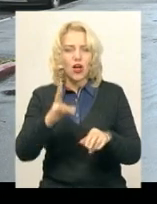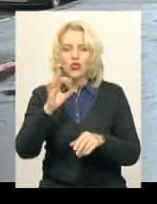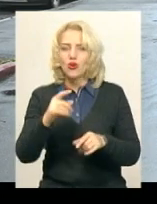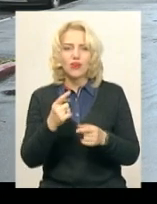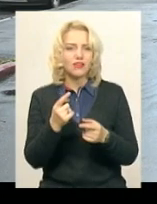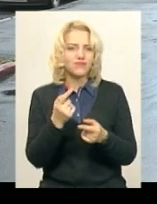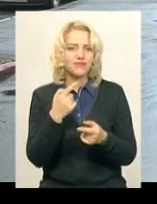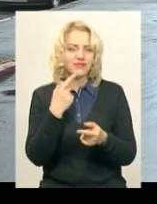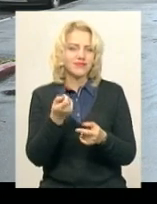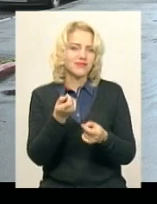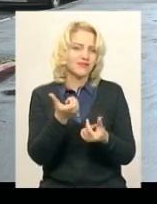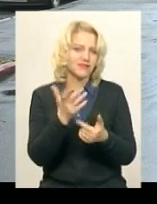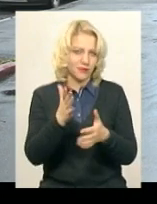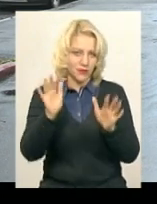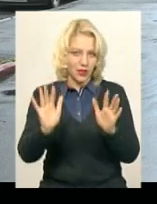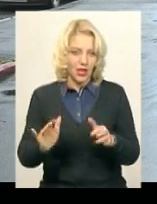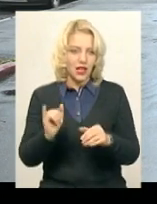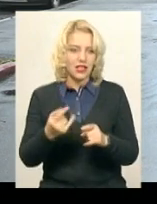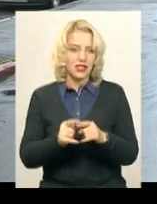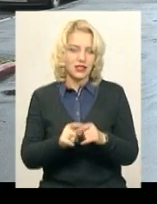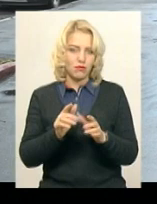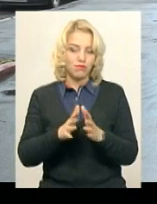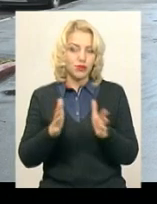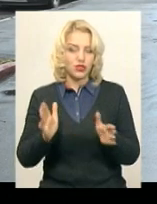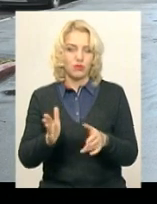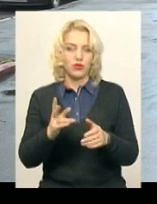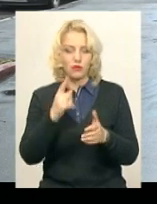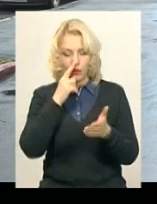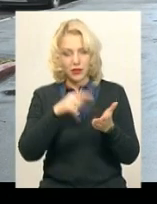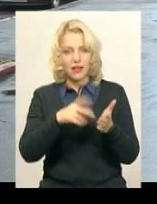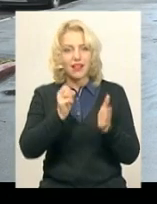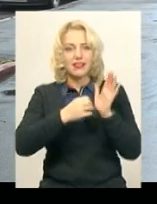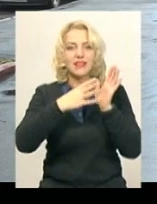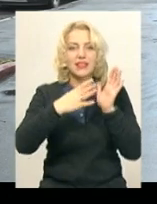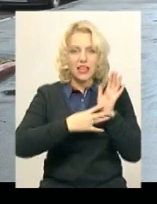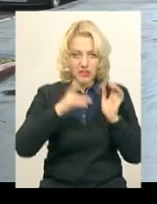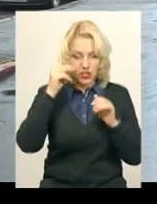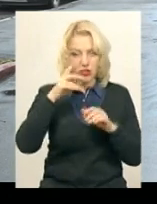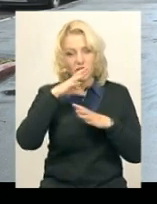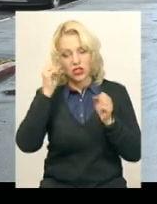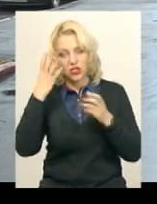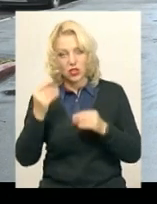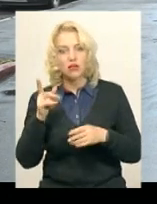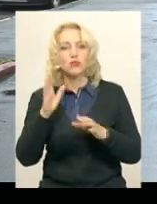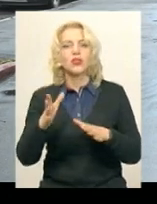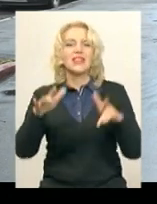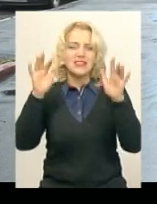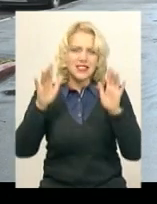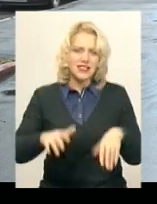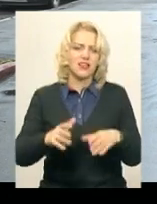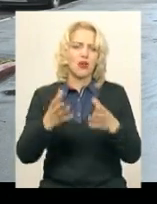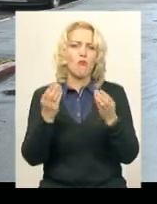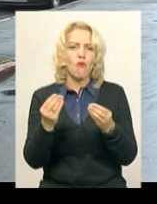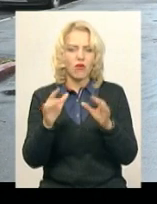незначні, основні опади перейдуть на 19-й нічий день. Там буде сніг, мокрий сніг і